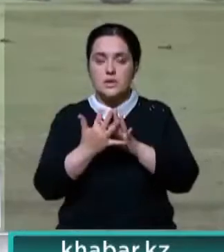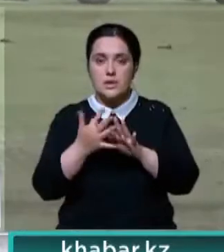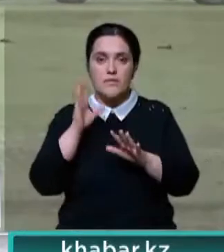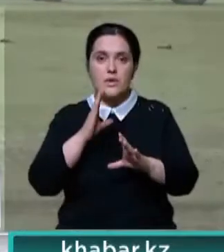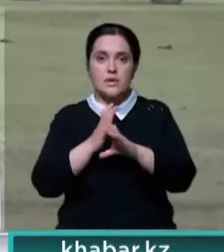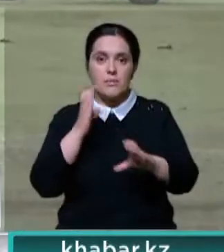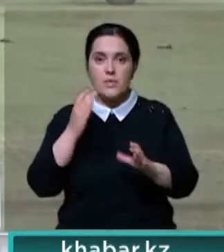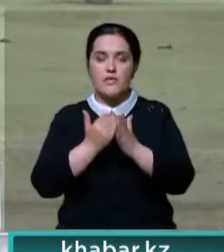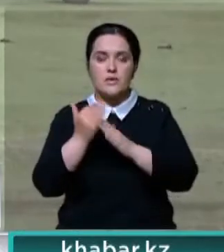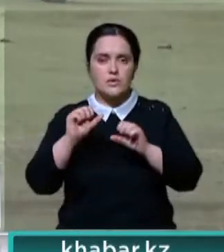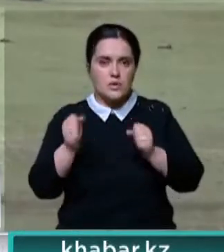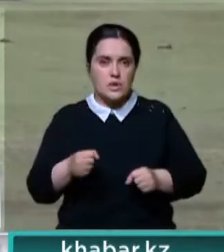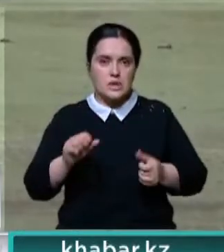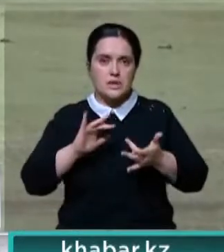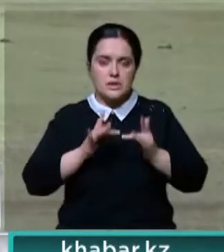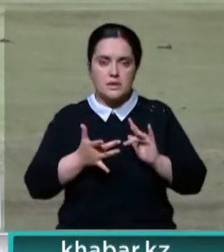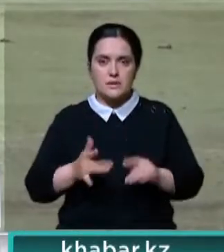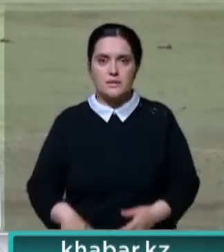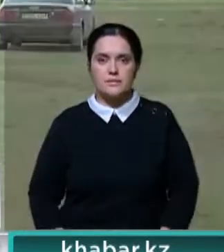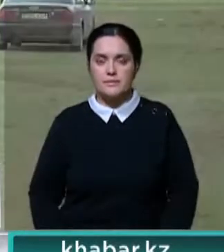водопровод и высокоскоростной интернет.